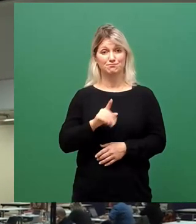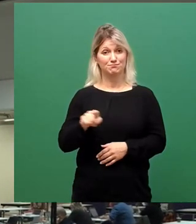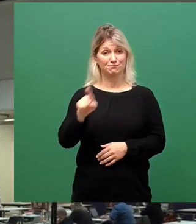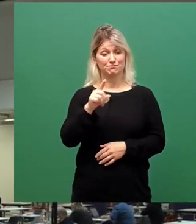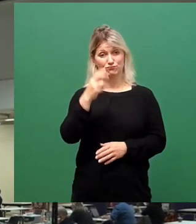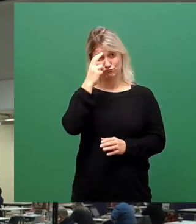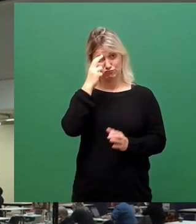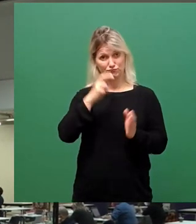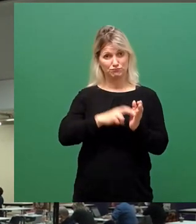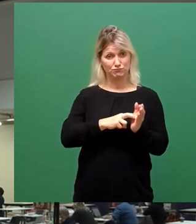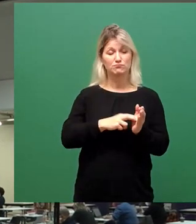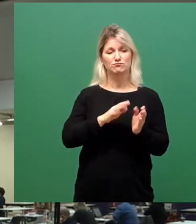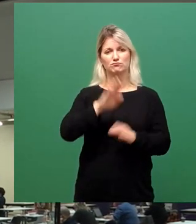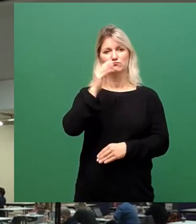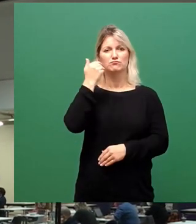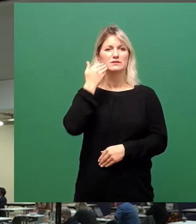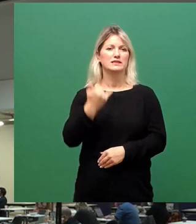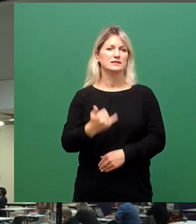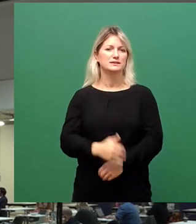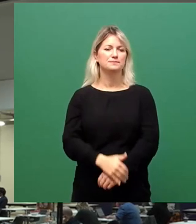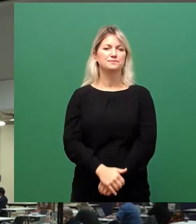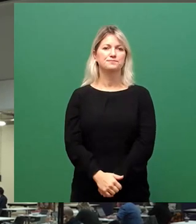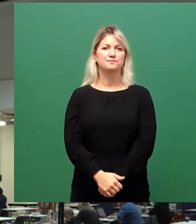bitte ich jetzt um das Stimmzeichen.